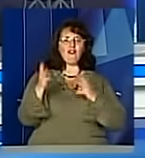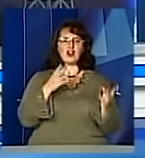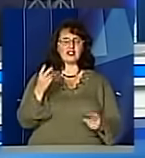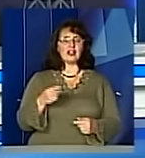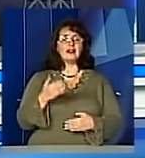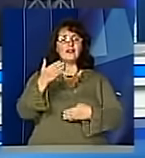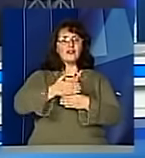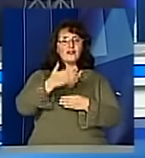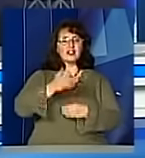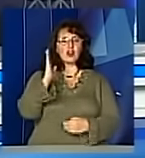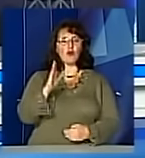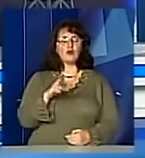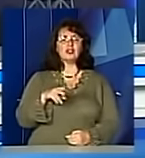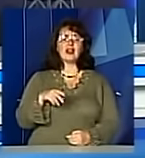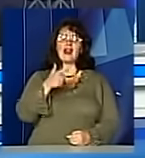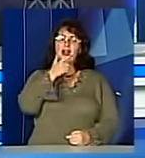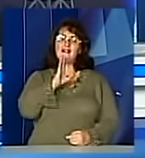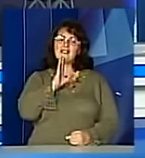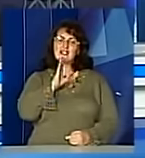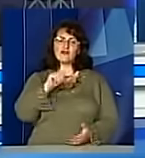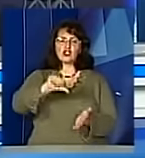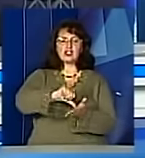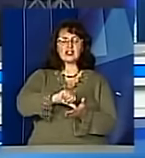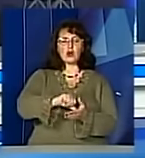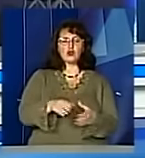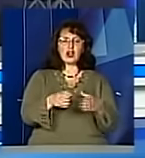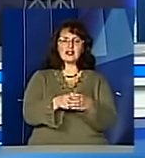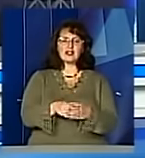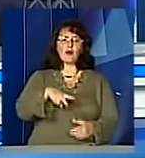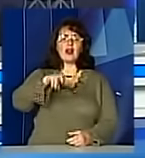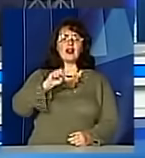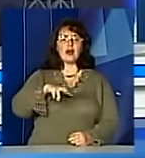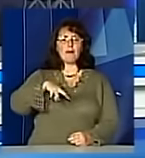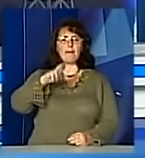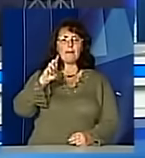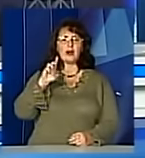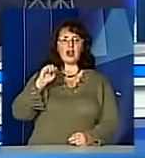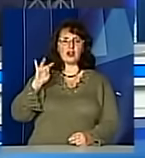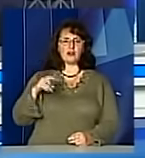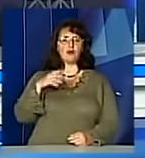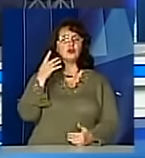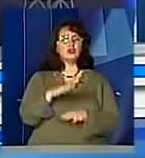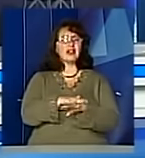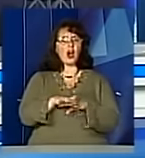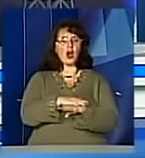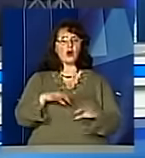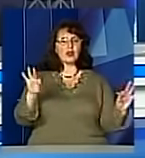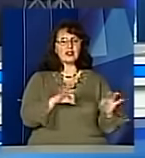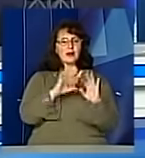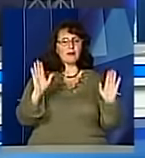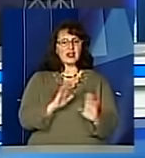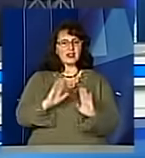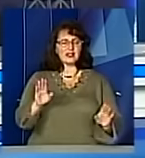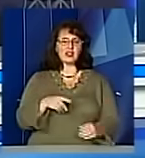Сольна вистава Наталії Половинки за участю ансамблю «Лемберг». Вистави складатимуть народні пісні та українські класичні романси.